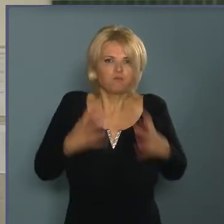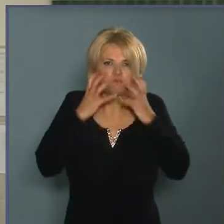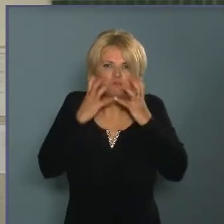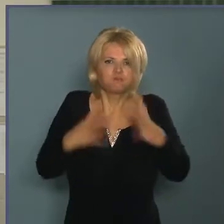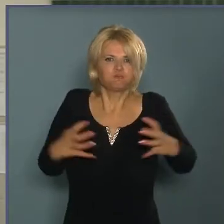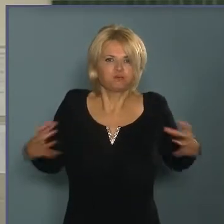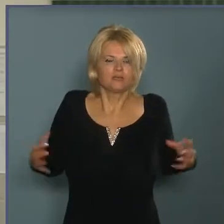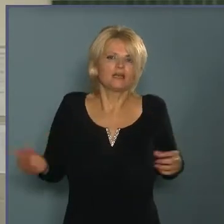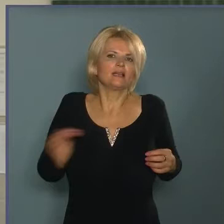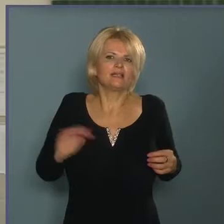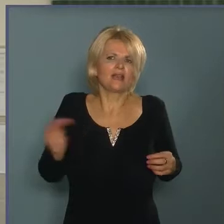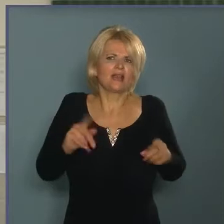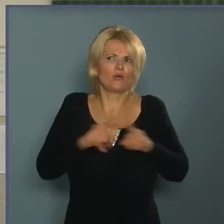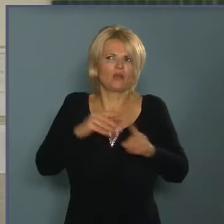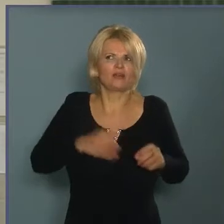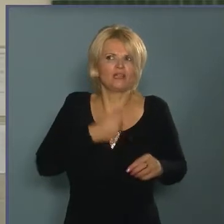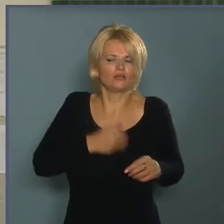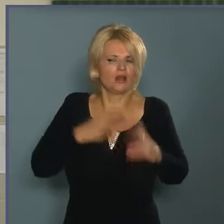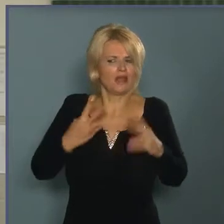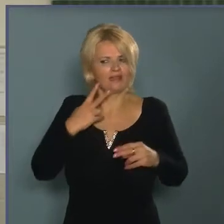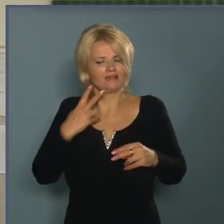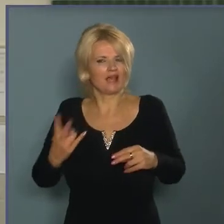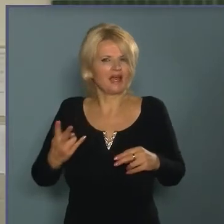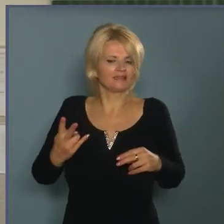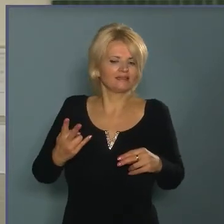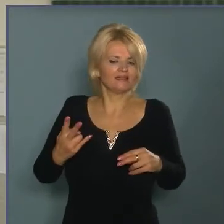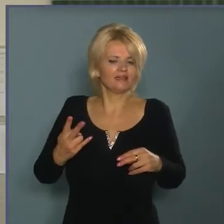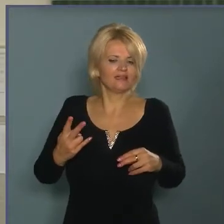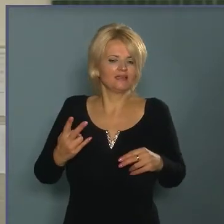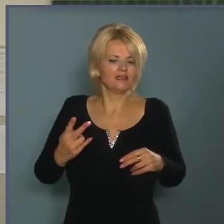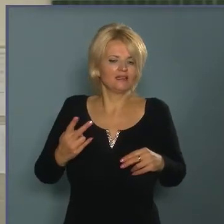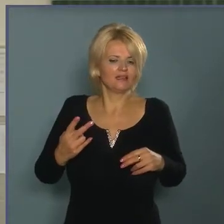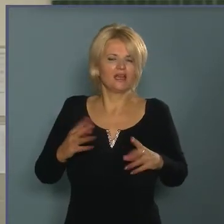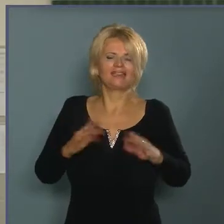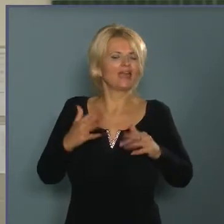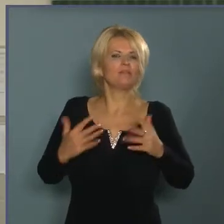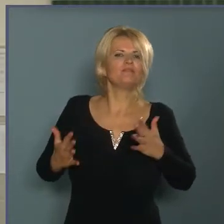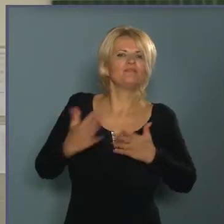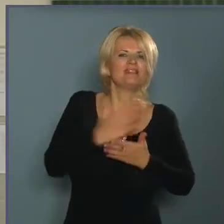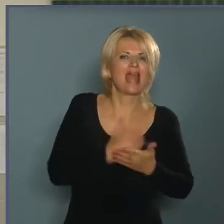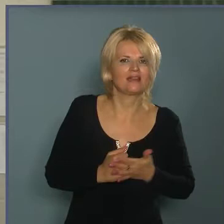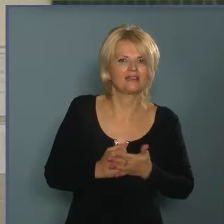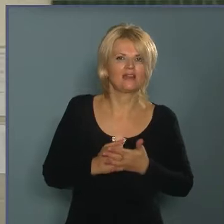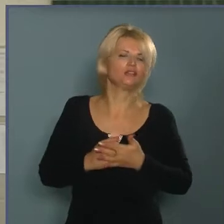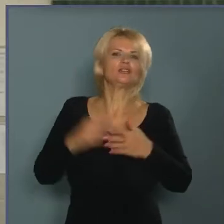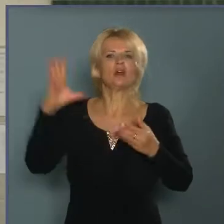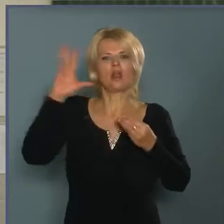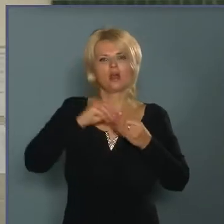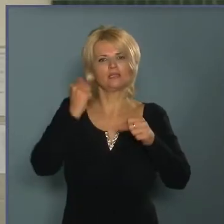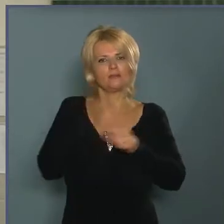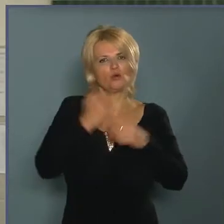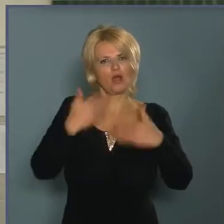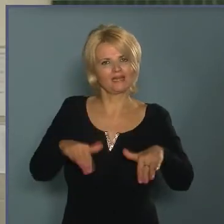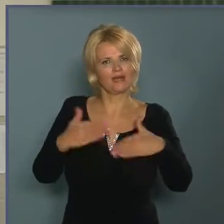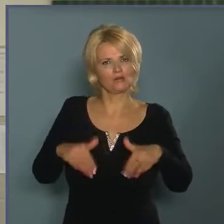dundi gyerek, egy olyan iskolában, ahol lehet látni, hogy a nem nyertesek laknak egy lakótelepen, ahol a munkanélküliség van.